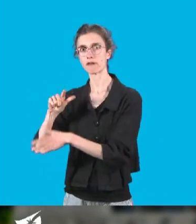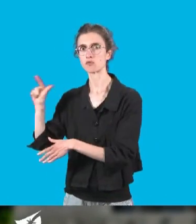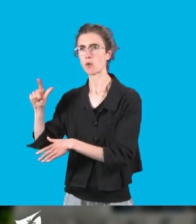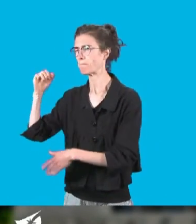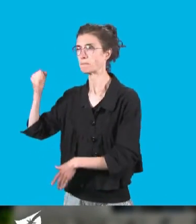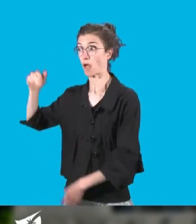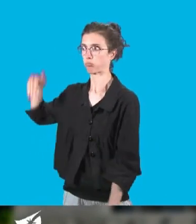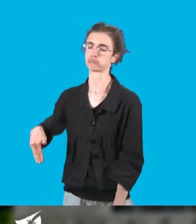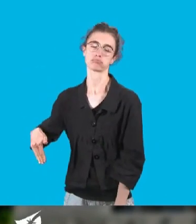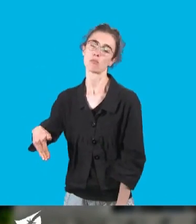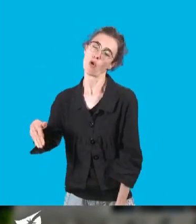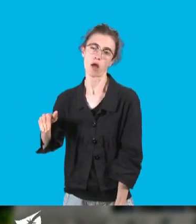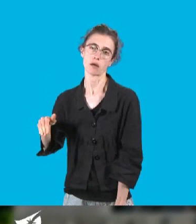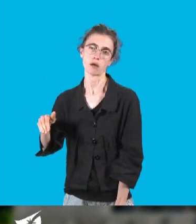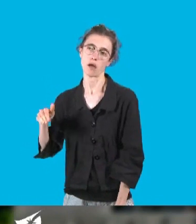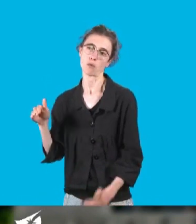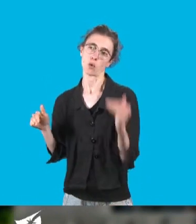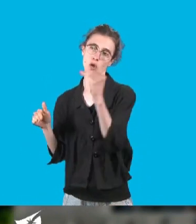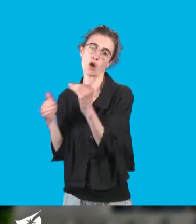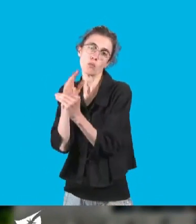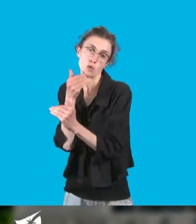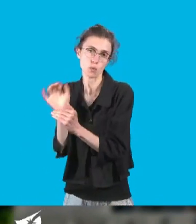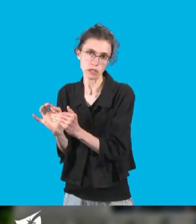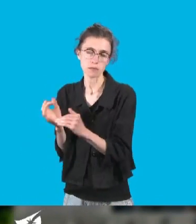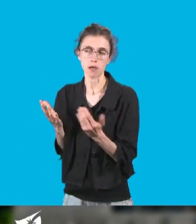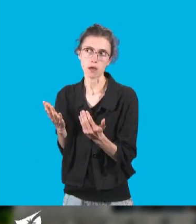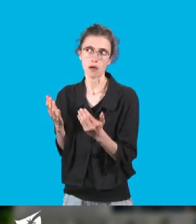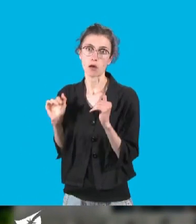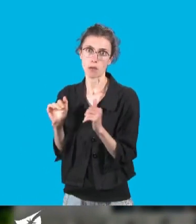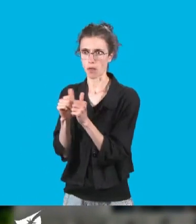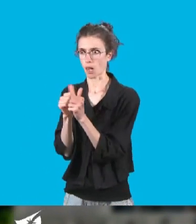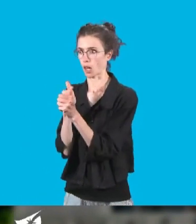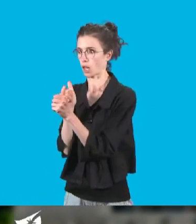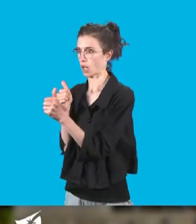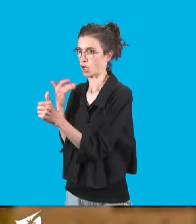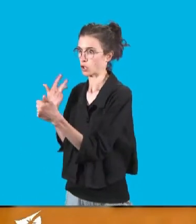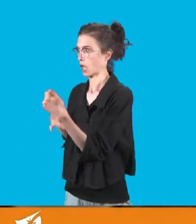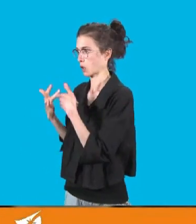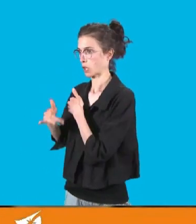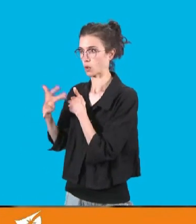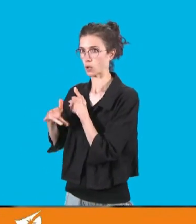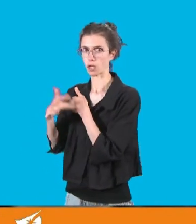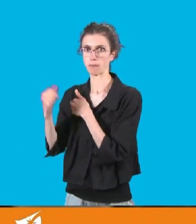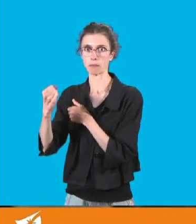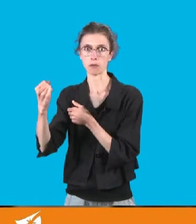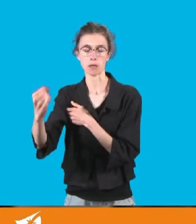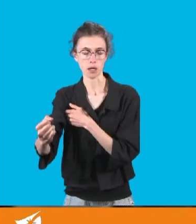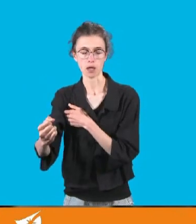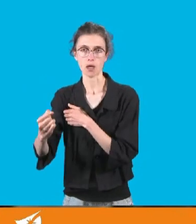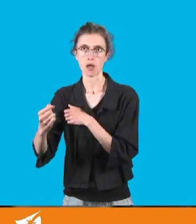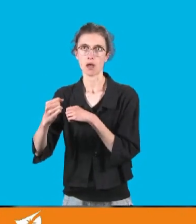Reste que nous accumulons du retard, il manque plus de 7500 autorisations de logement depuis